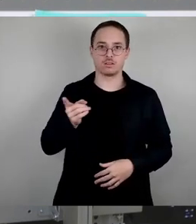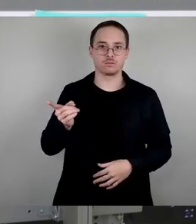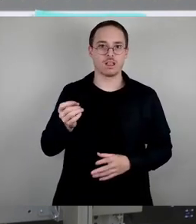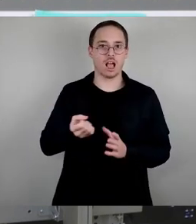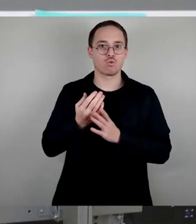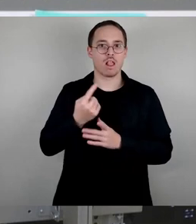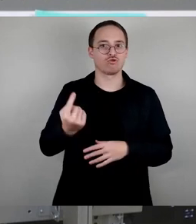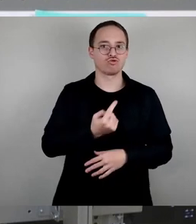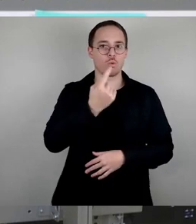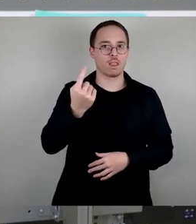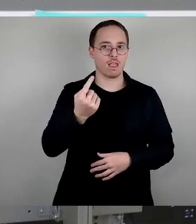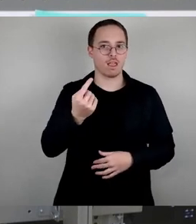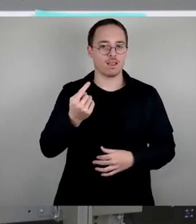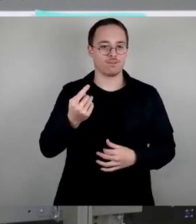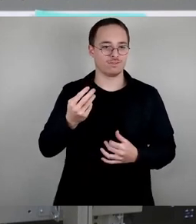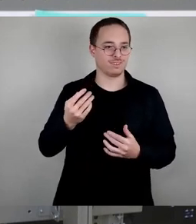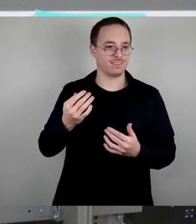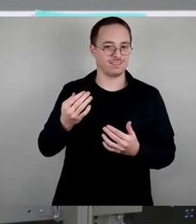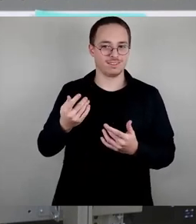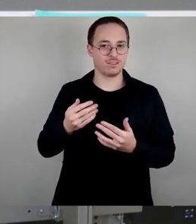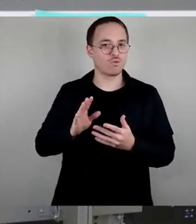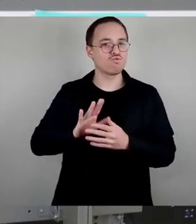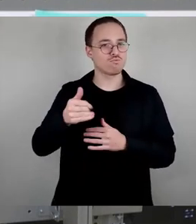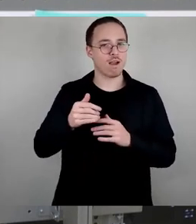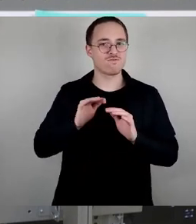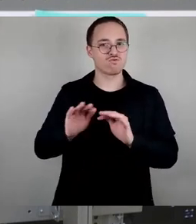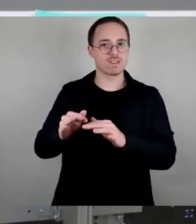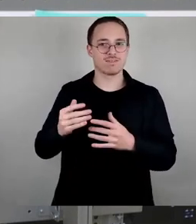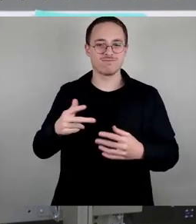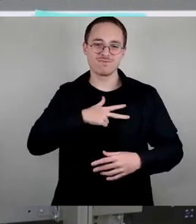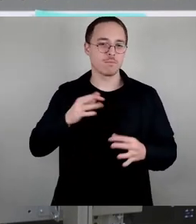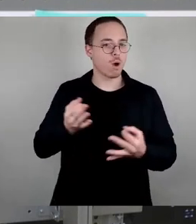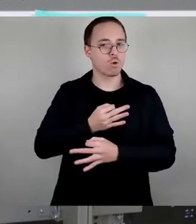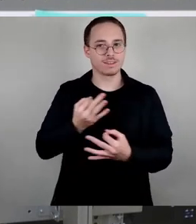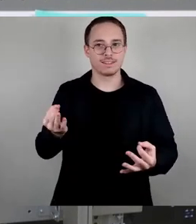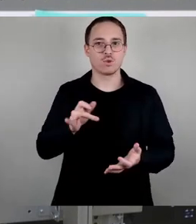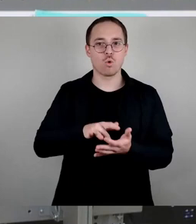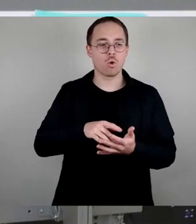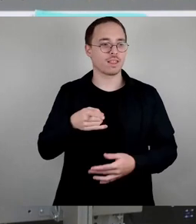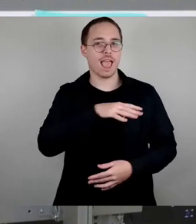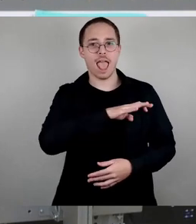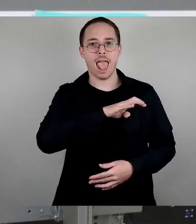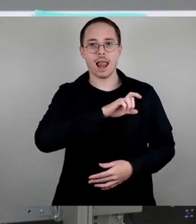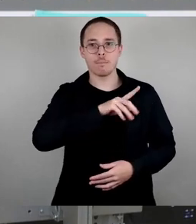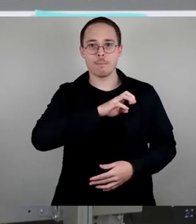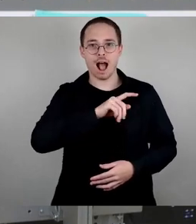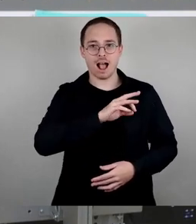überflüssig. Im Bäder-Konzept wird das Elber-Mare sogar als priorisierte Schwimmhalle geführt. Es muss seitens